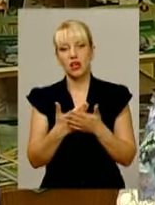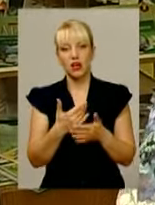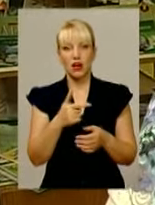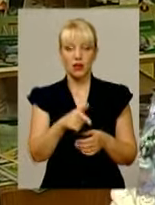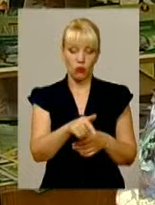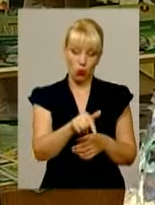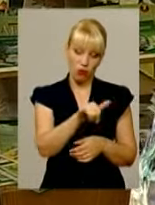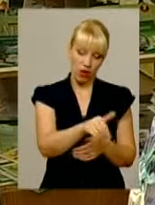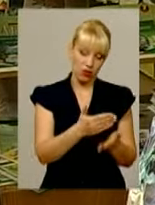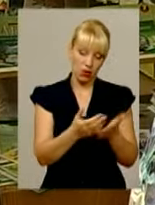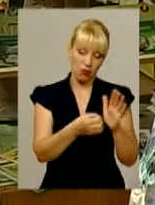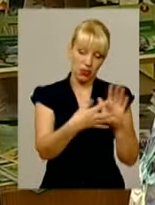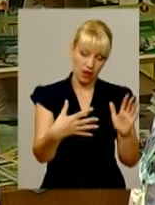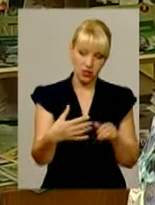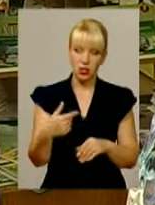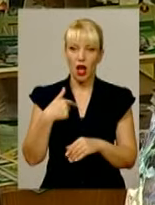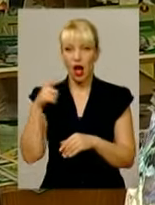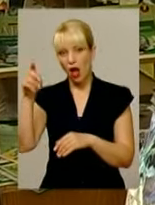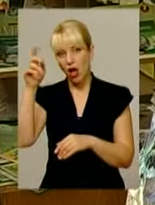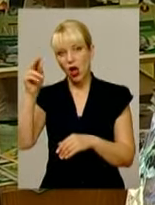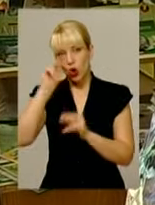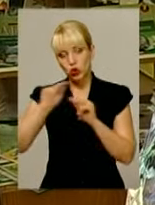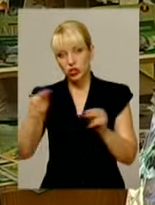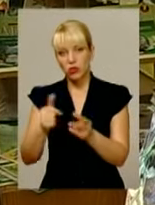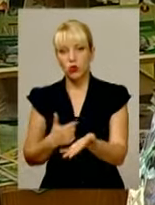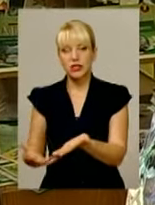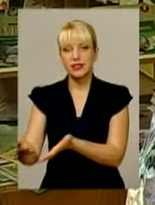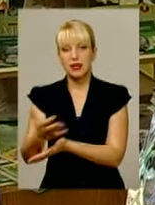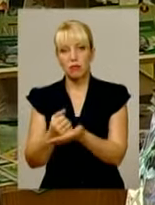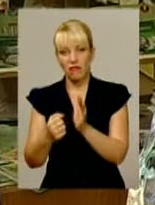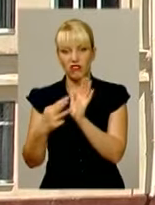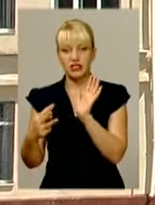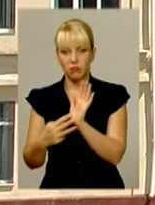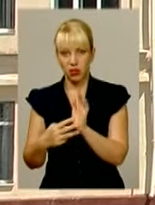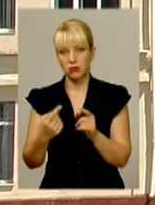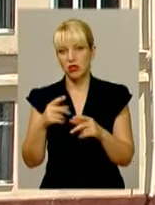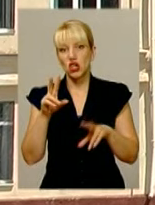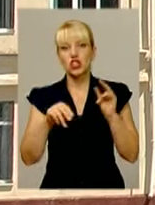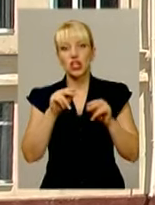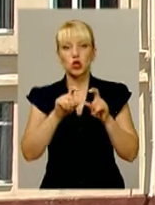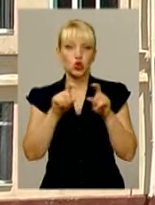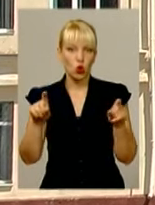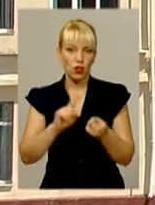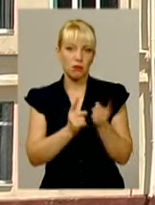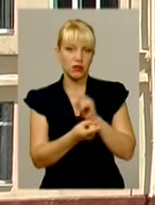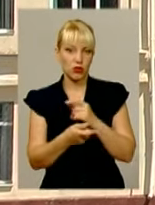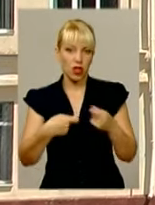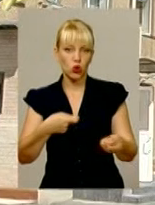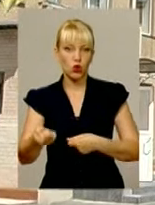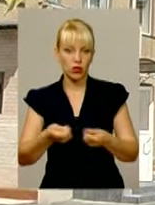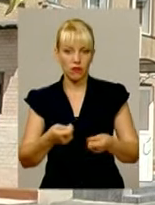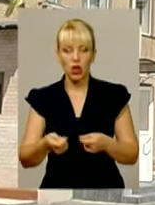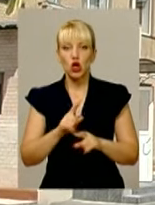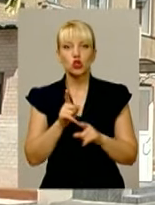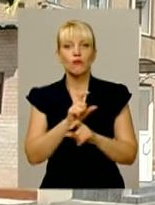зібрали по 18, по 20. В школу перетворили на торговий дім. Слідкувати за тим, аби у школі не процвітали